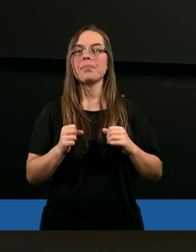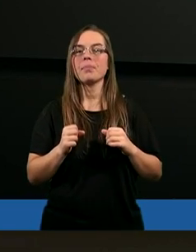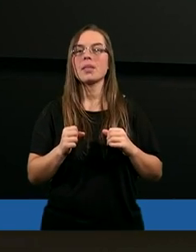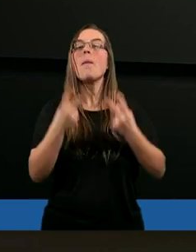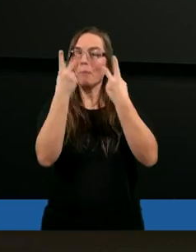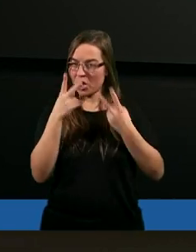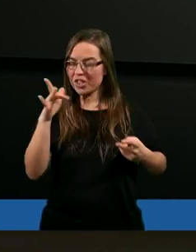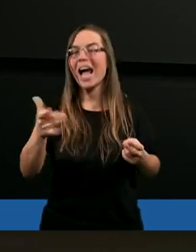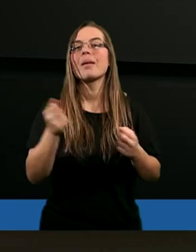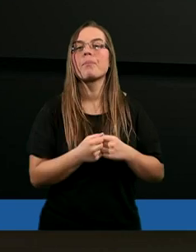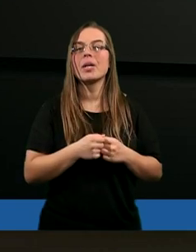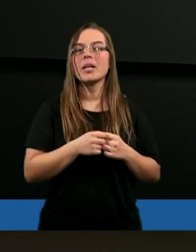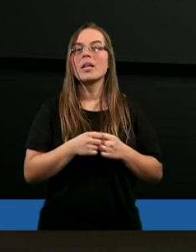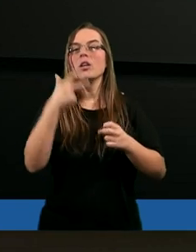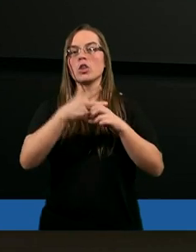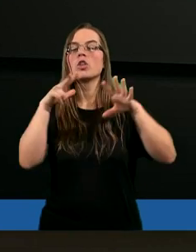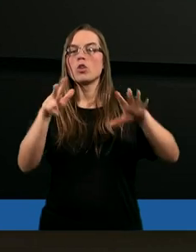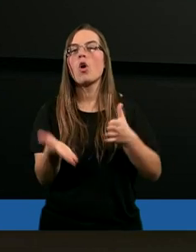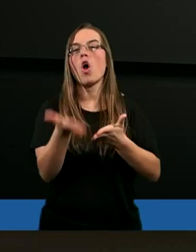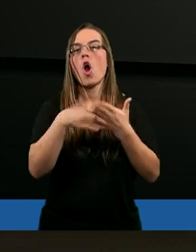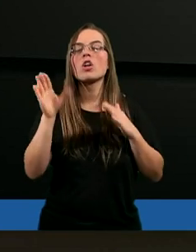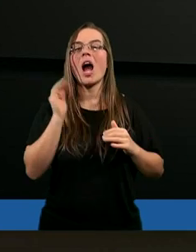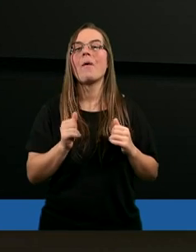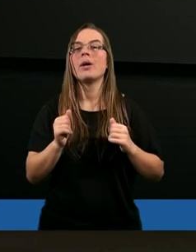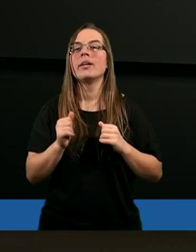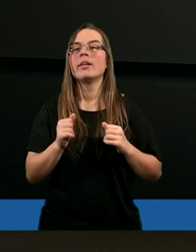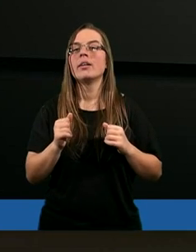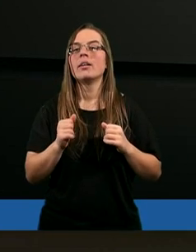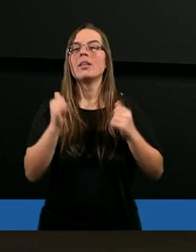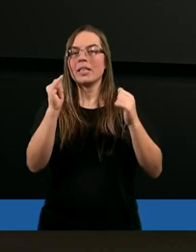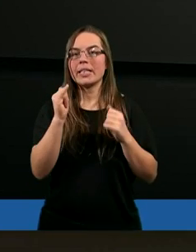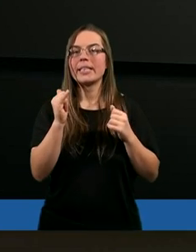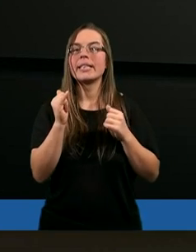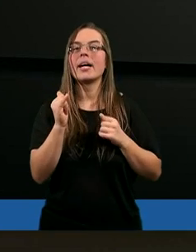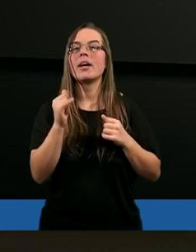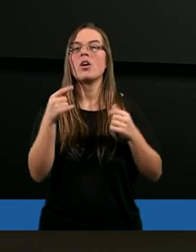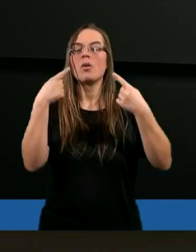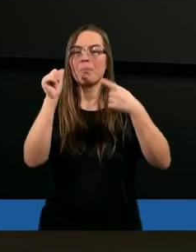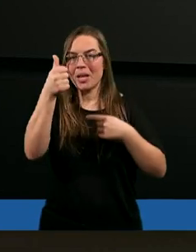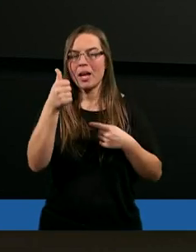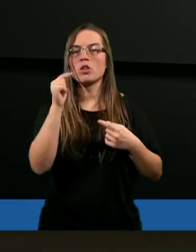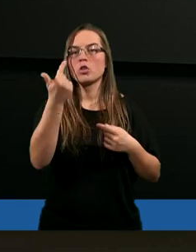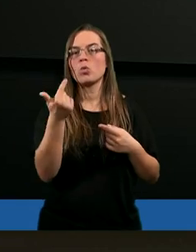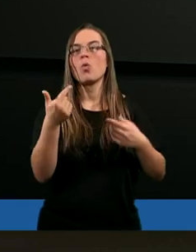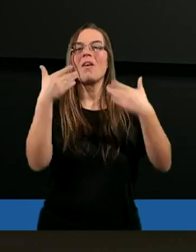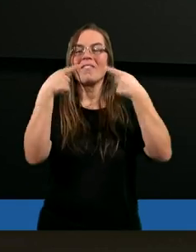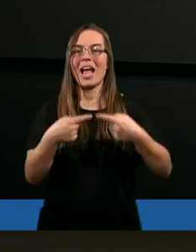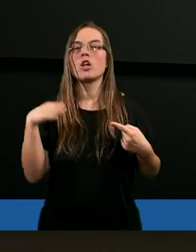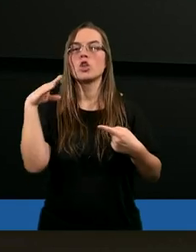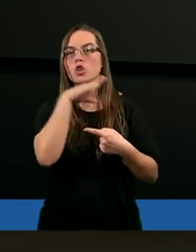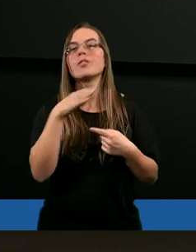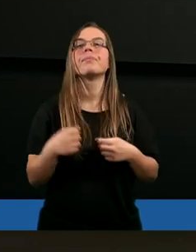Przeczytajmy 38 rozdział i pierwszy i drugi